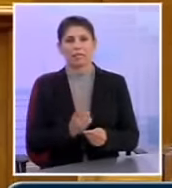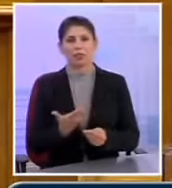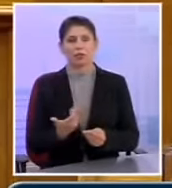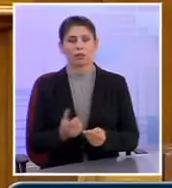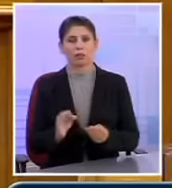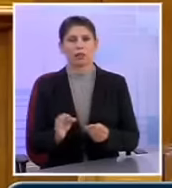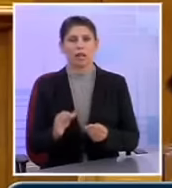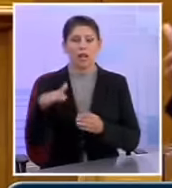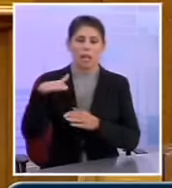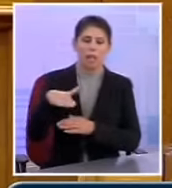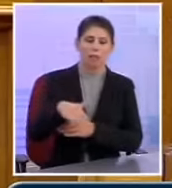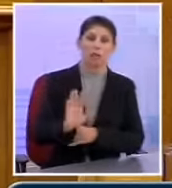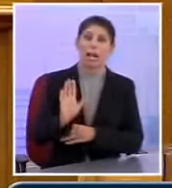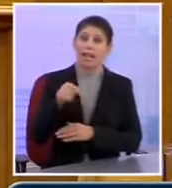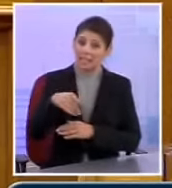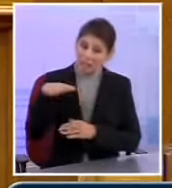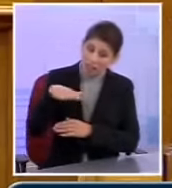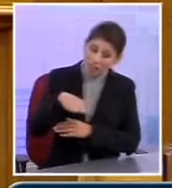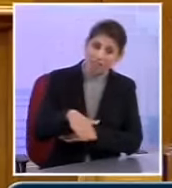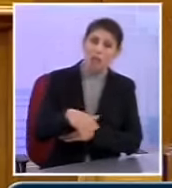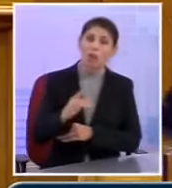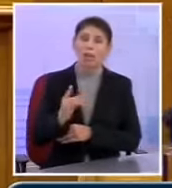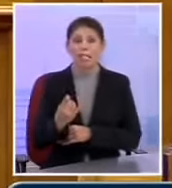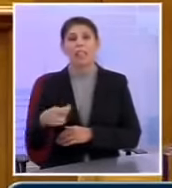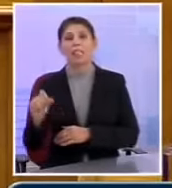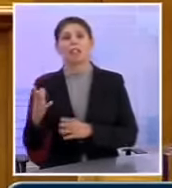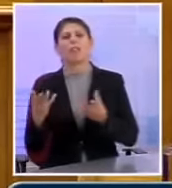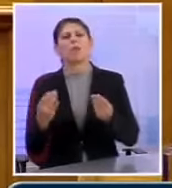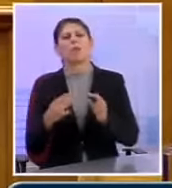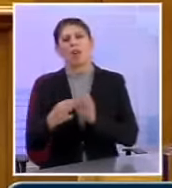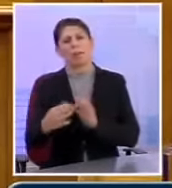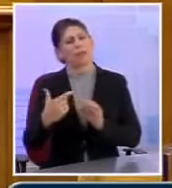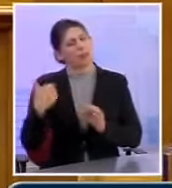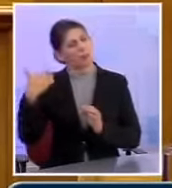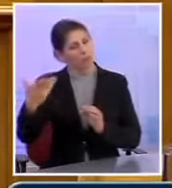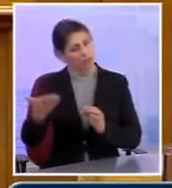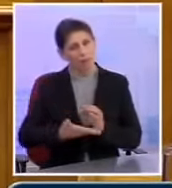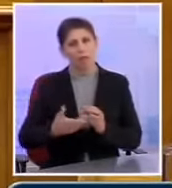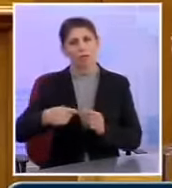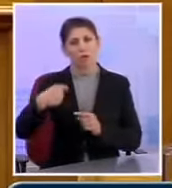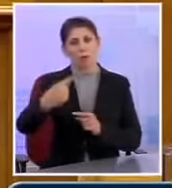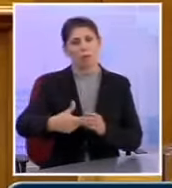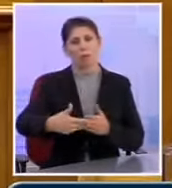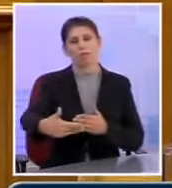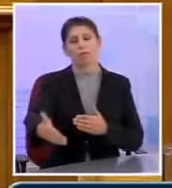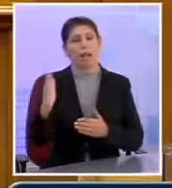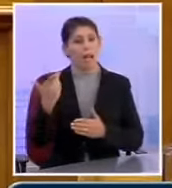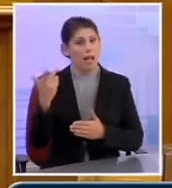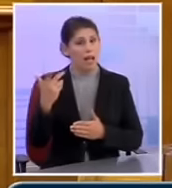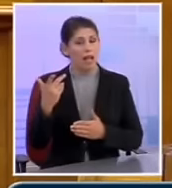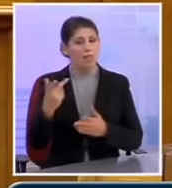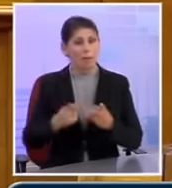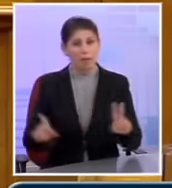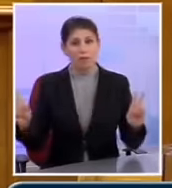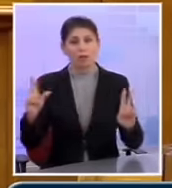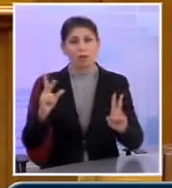είναι εφησιακό. Αν είναι ή δεν είναι εφησιακό θα είναι από πολλά μέτρα που θα έρθουν στον επόμενο καιρό αν θα επαλευθερωθούν